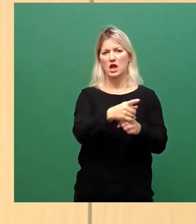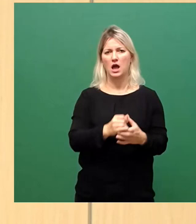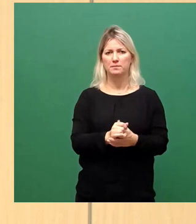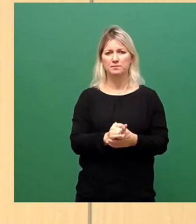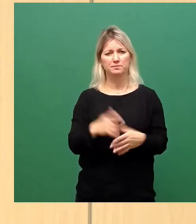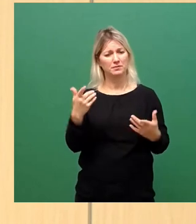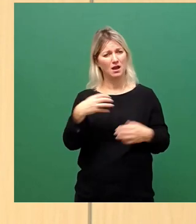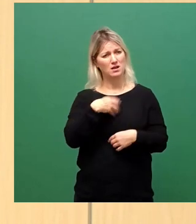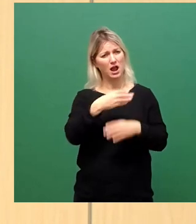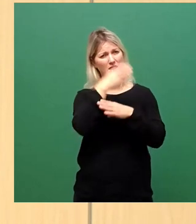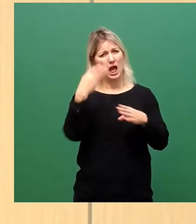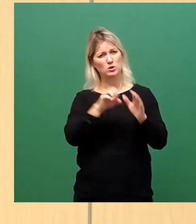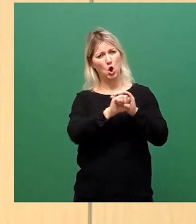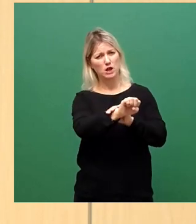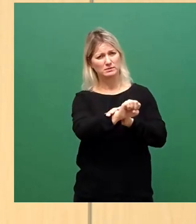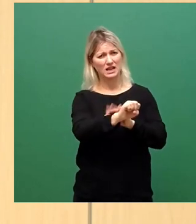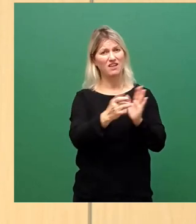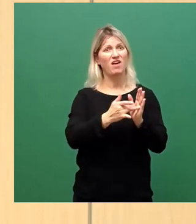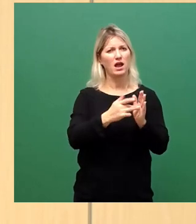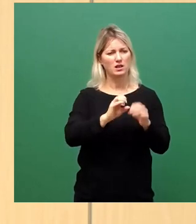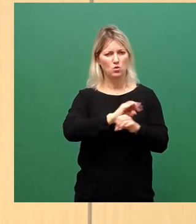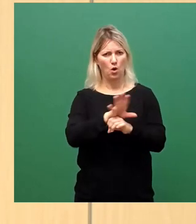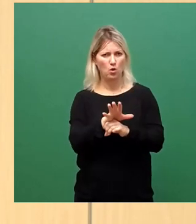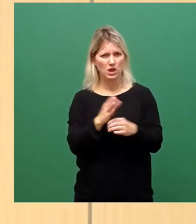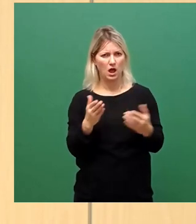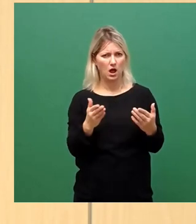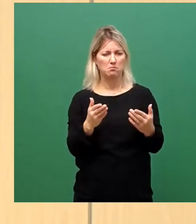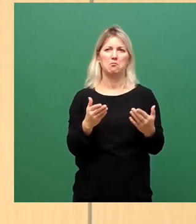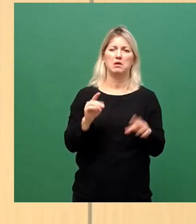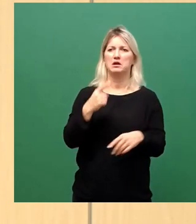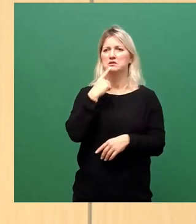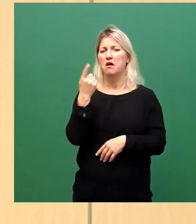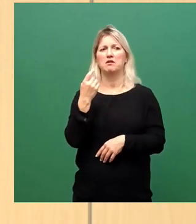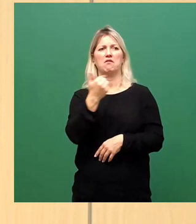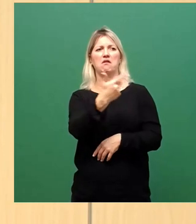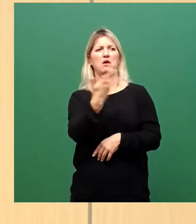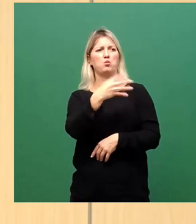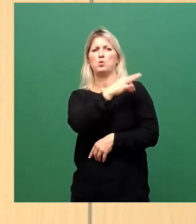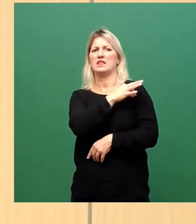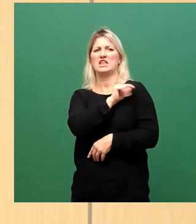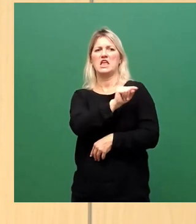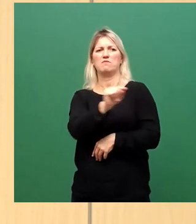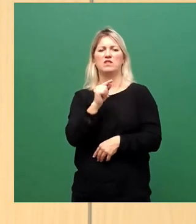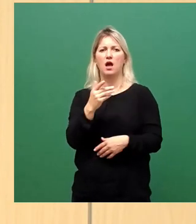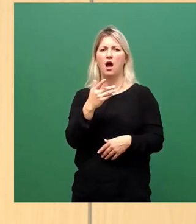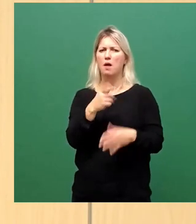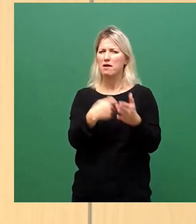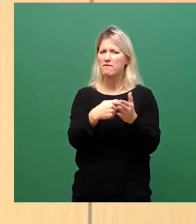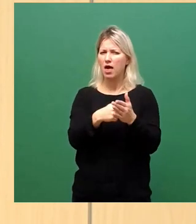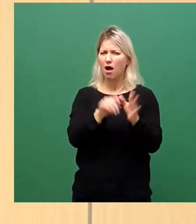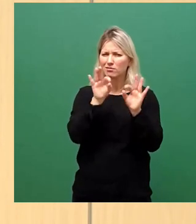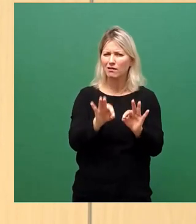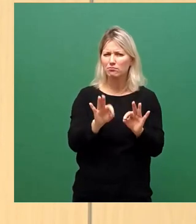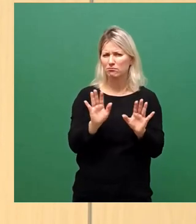Krankenhaus wegen Corona. Da wird, sagt man, das sind die Ungeimpften. Es gibt aber gar keine Werte dazu. Das heißt also,